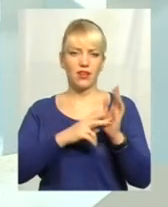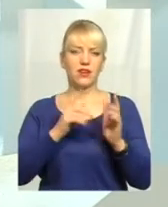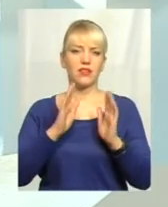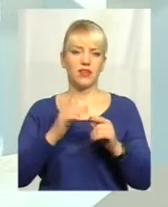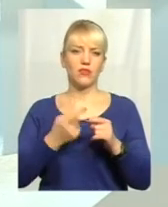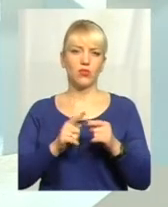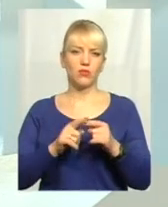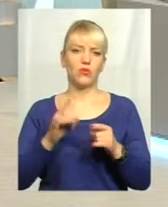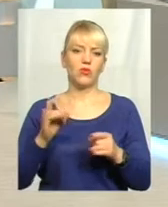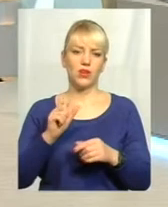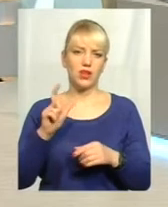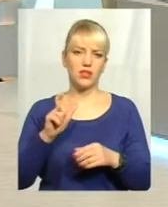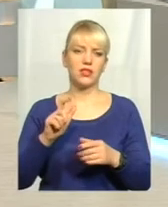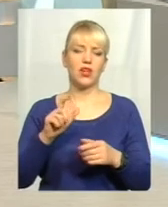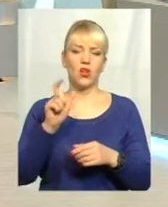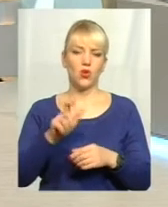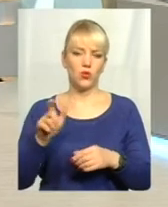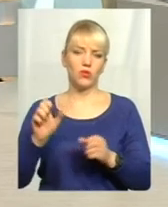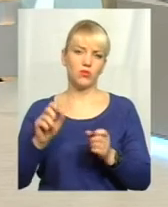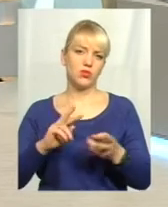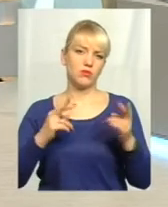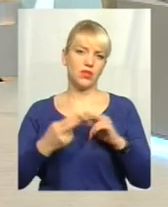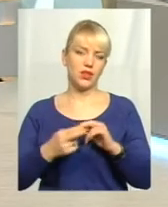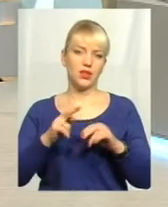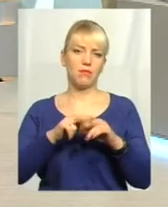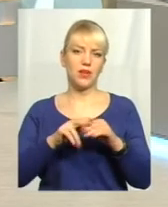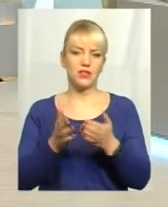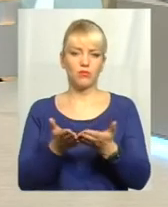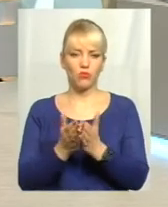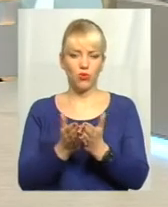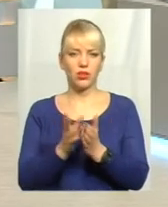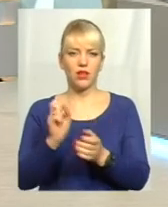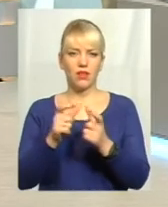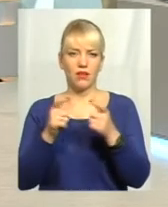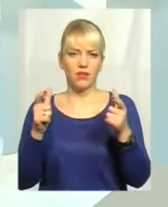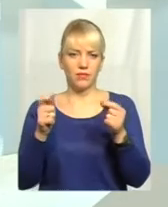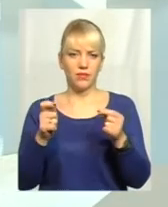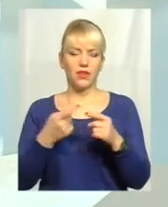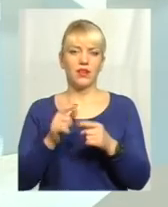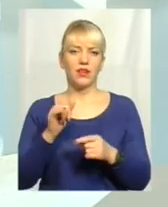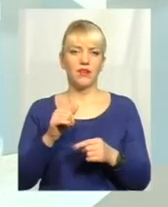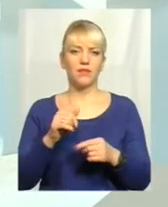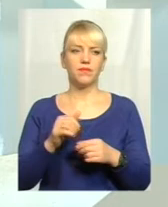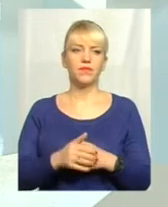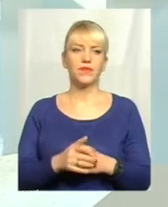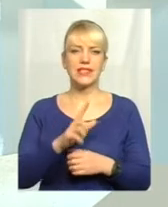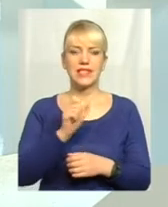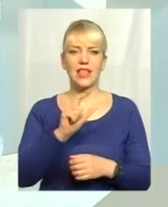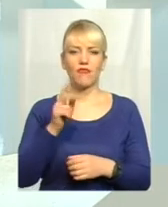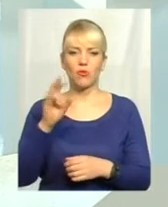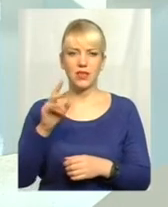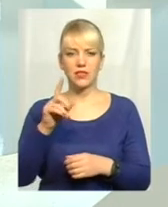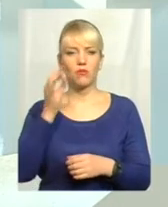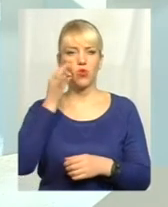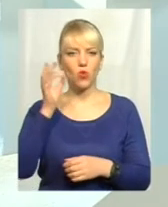змінити свою книжечку на паспорт нового зразка. В принципі, за європейським таким